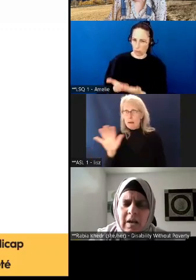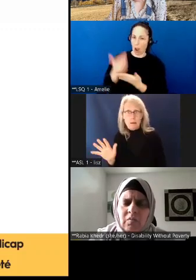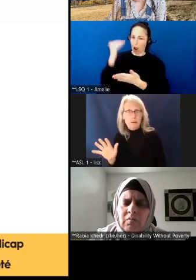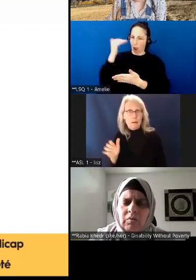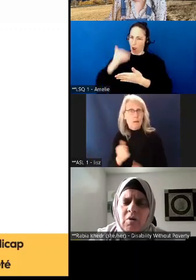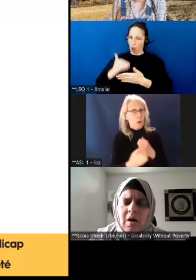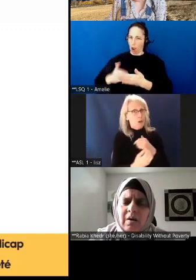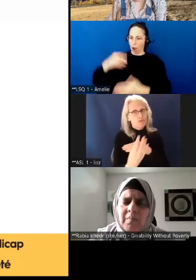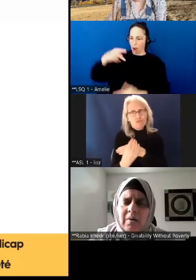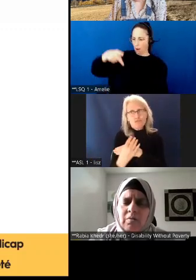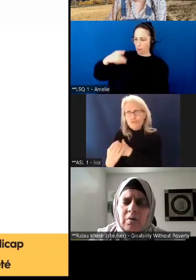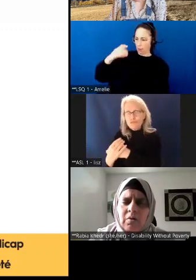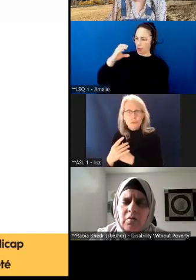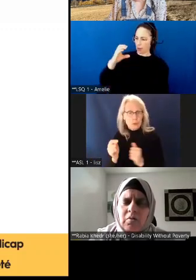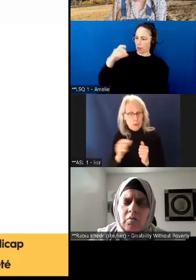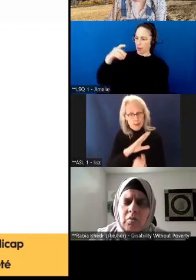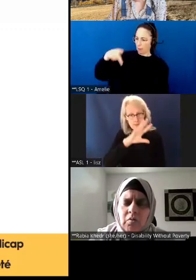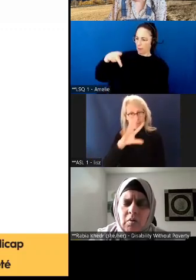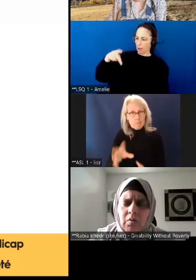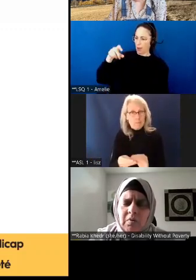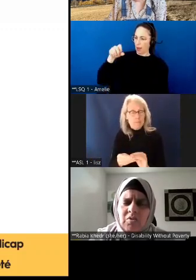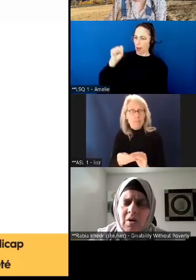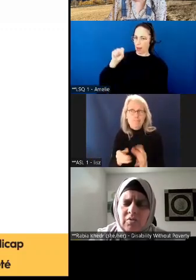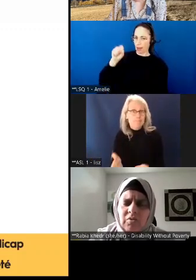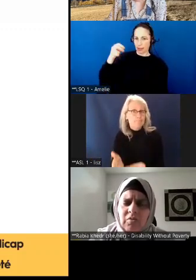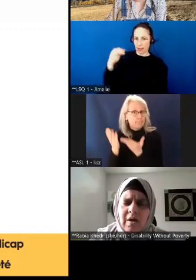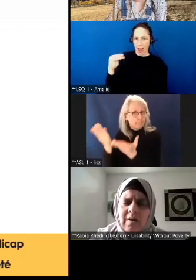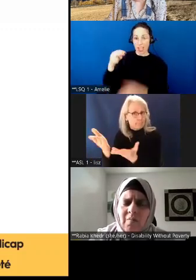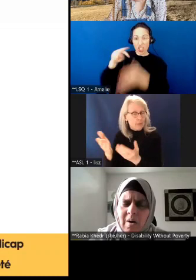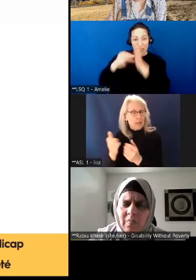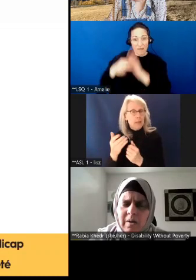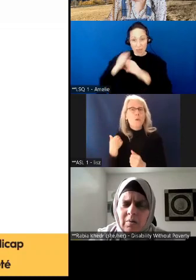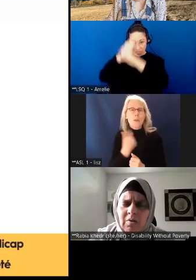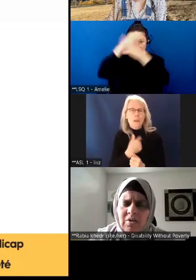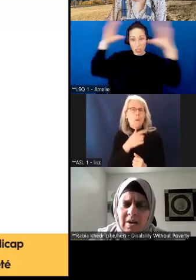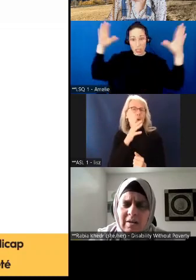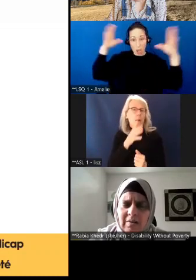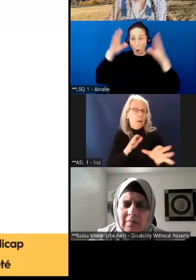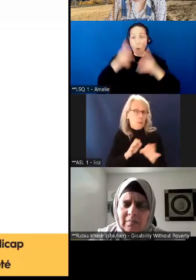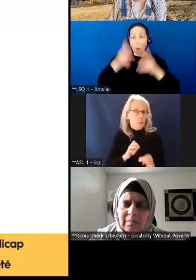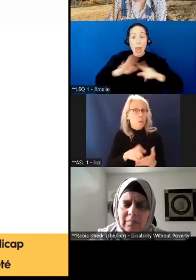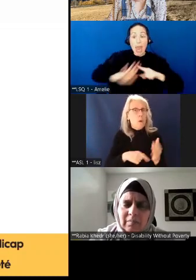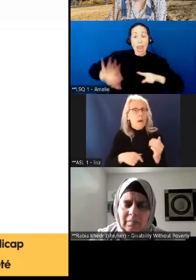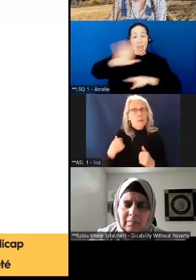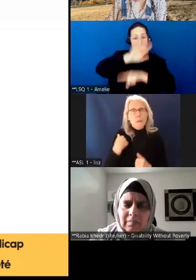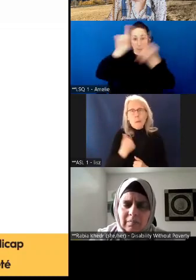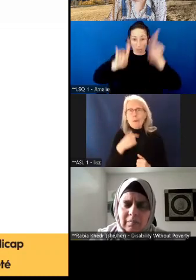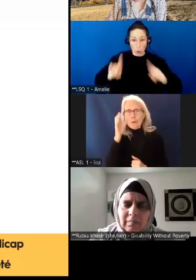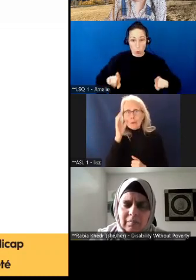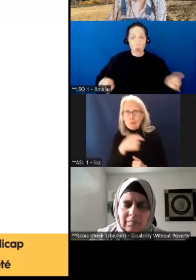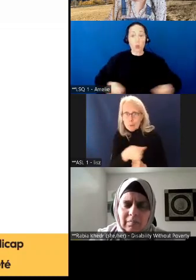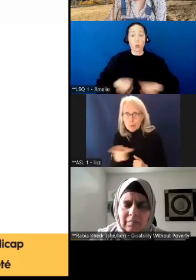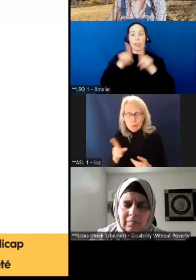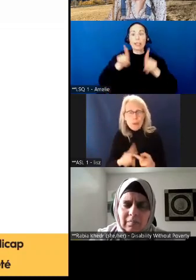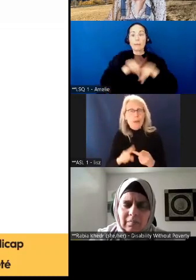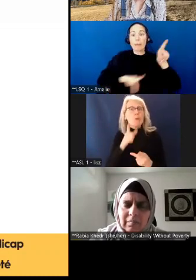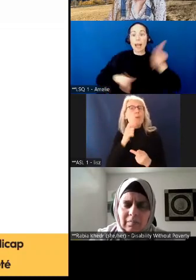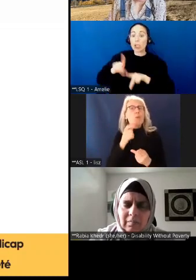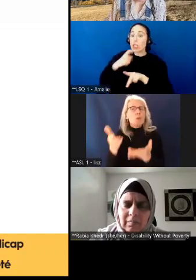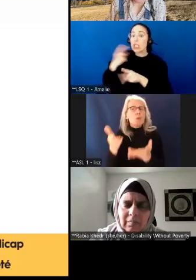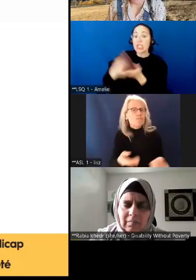PCPSH partout au pays et nous allons discuter des personnes avec qui nous avons parlé.